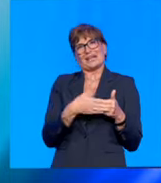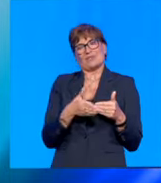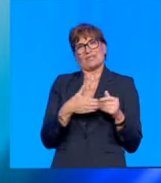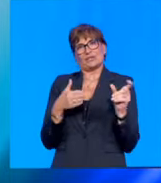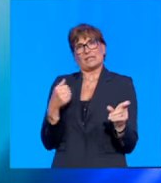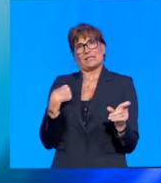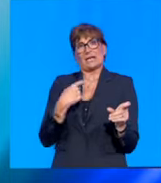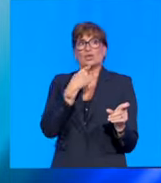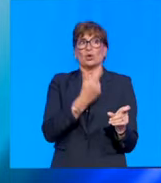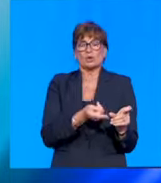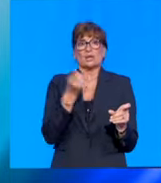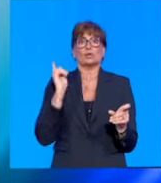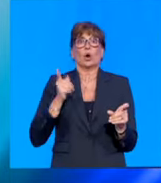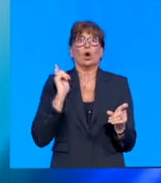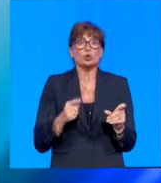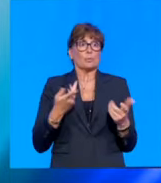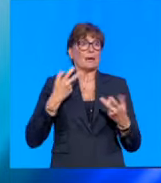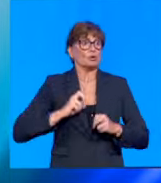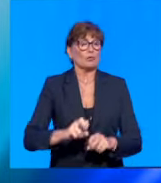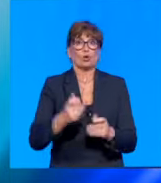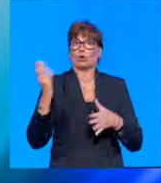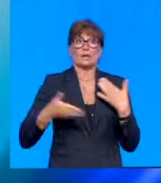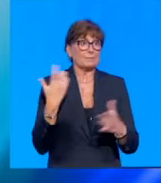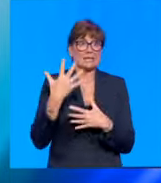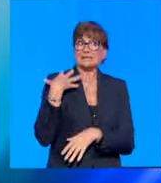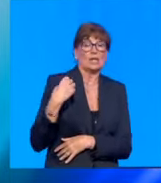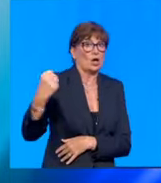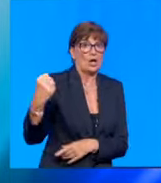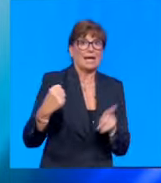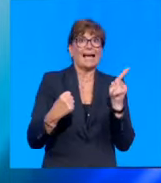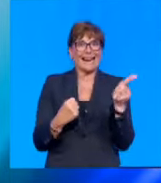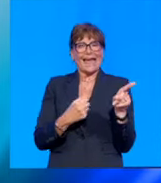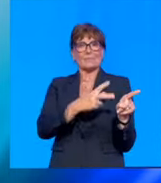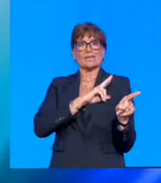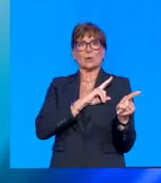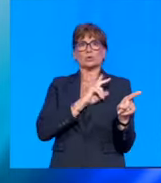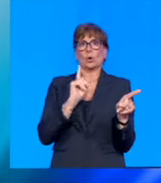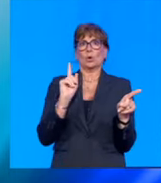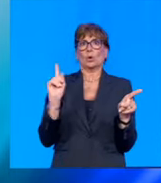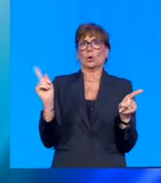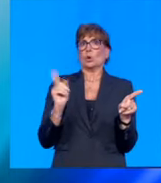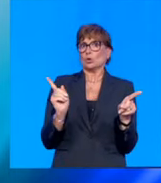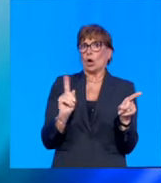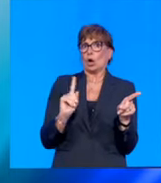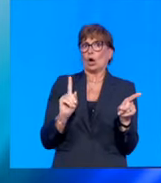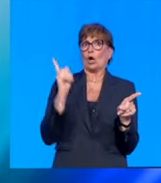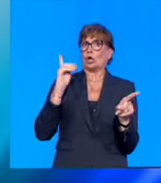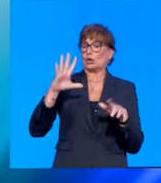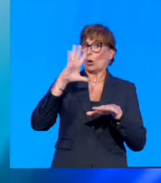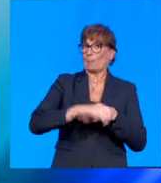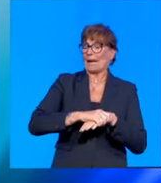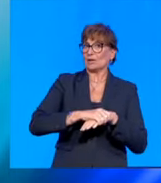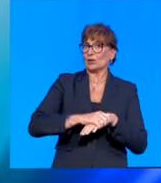e io ho detto dobbiamo muoverci io devo correre se no mi portano via e lei mi ha detto no io ti prendo la mano